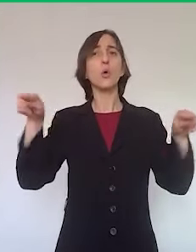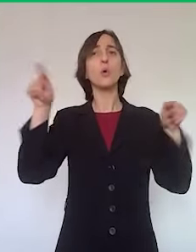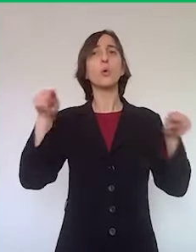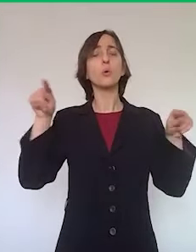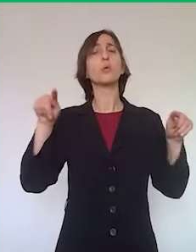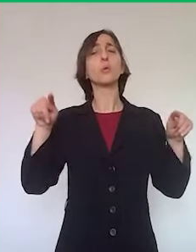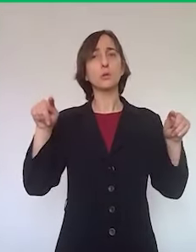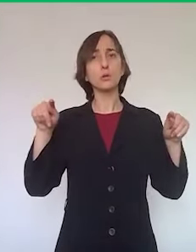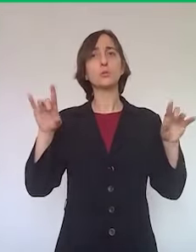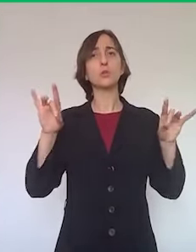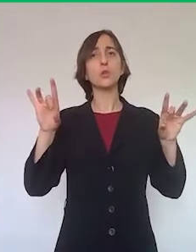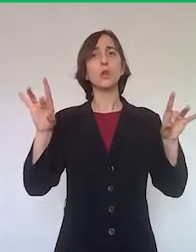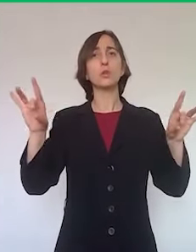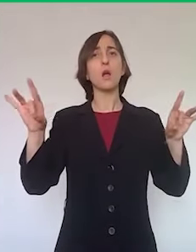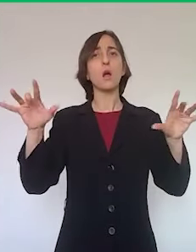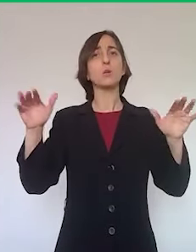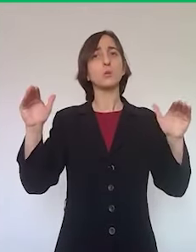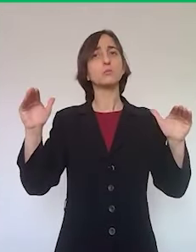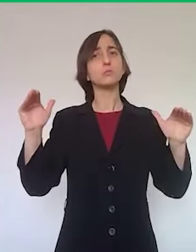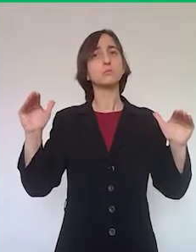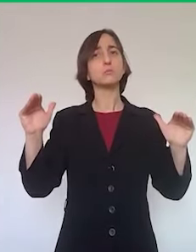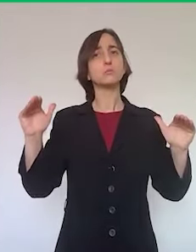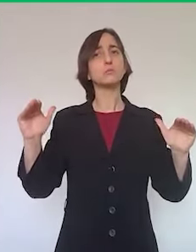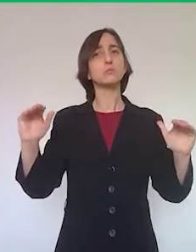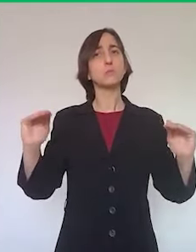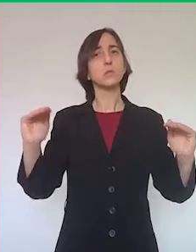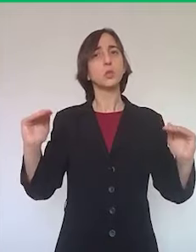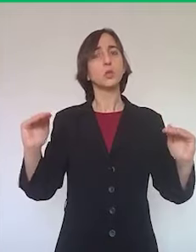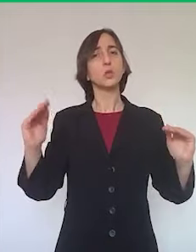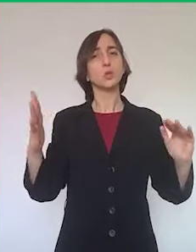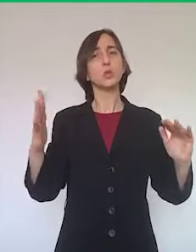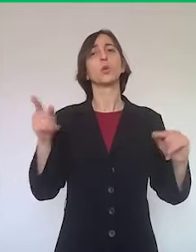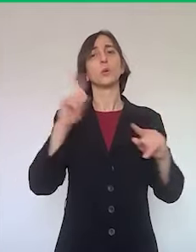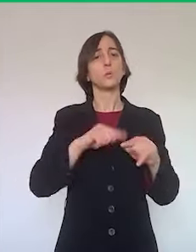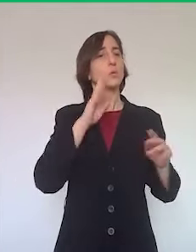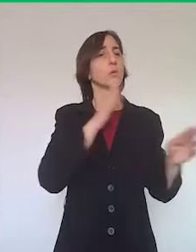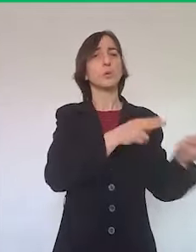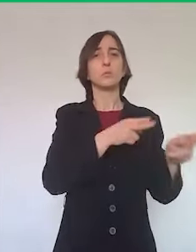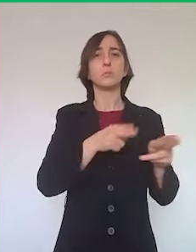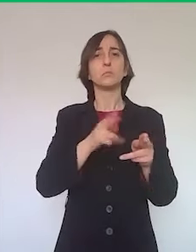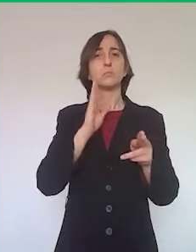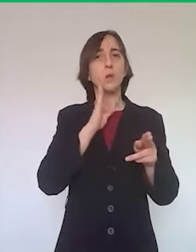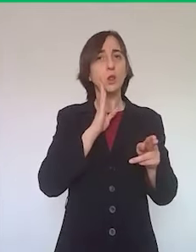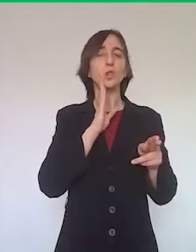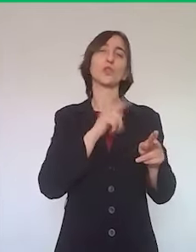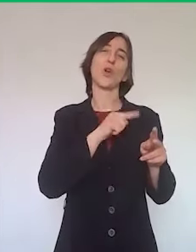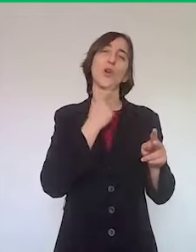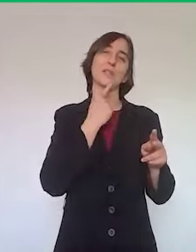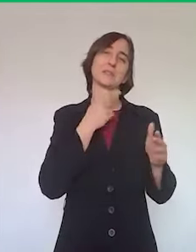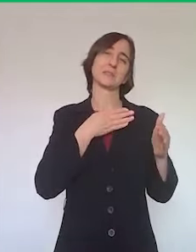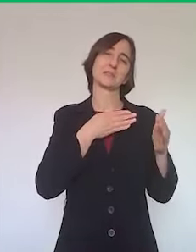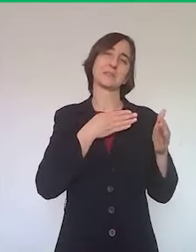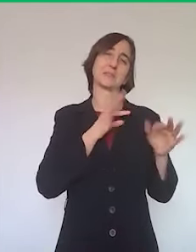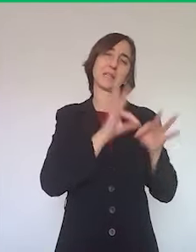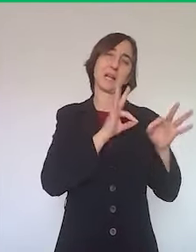rallentando il contagio e al tempo stesso si stanno liberando i posti letto per acuti e anche quelli di terapia